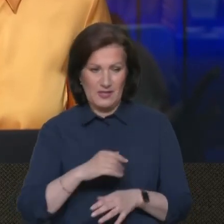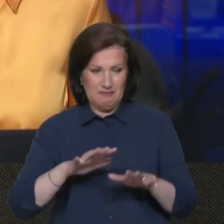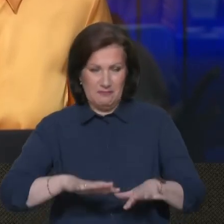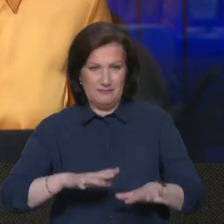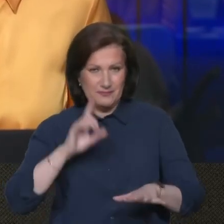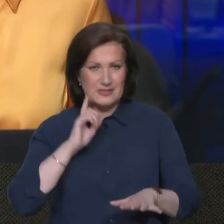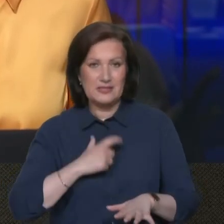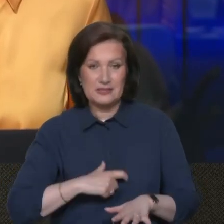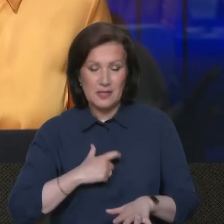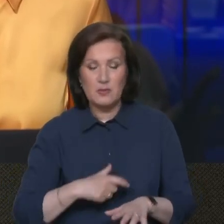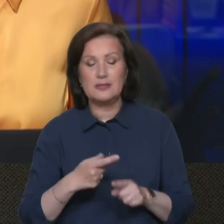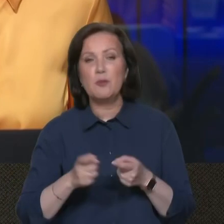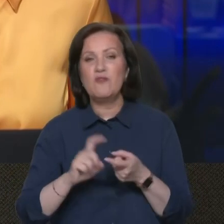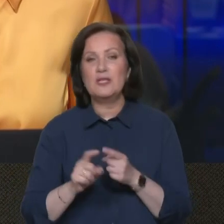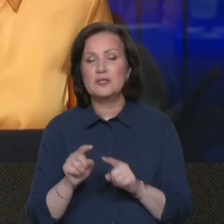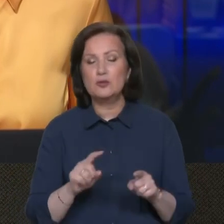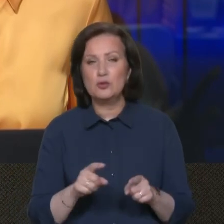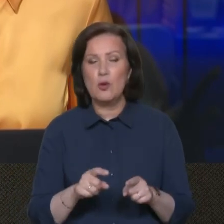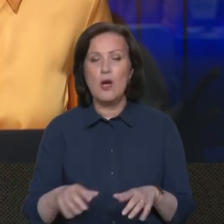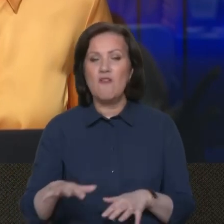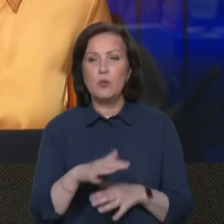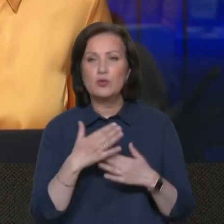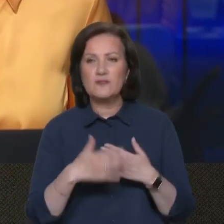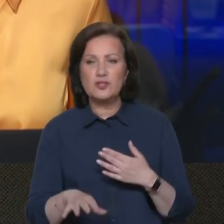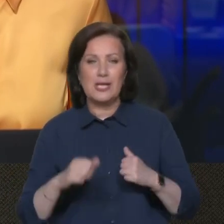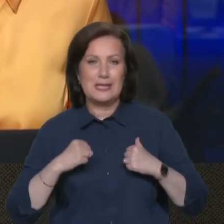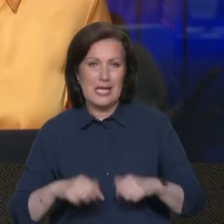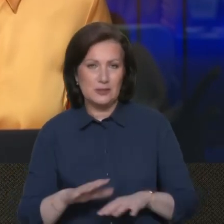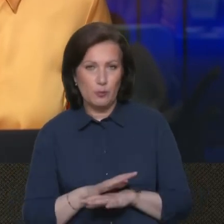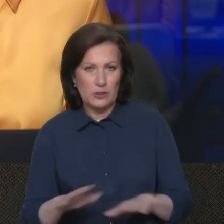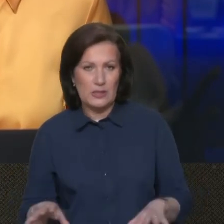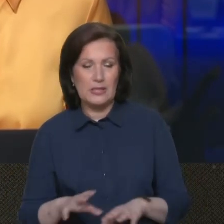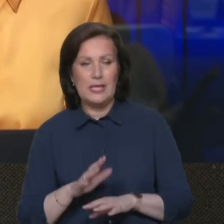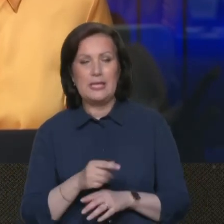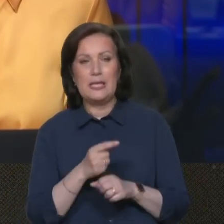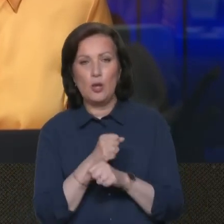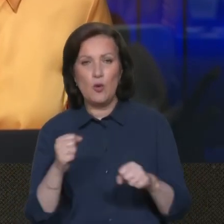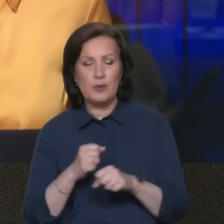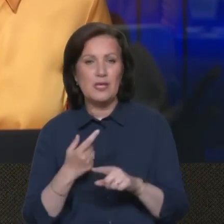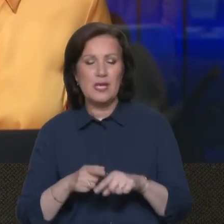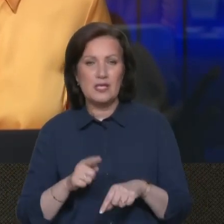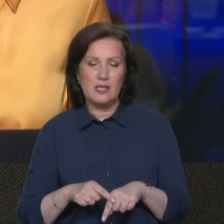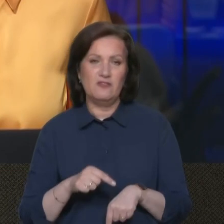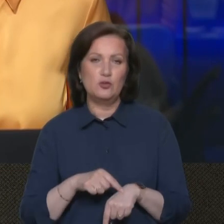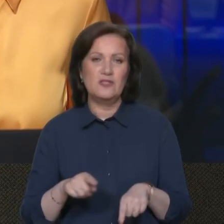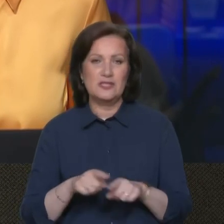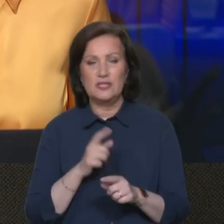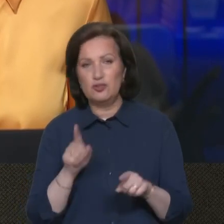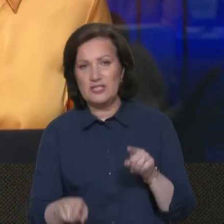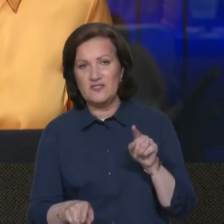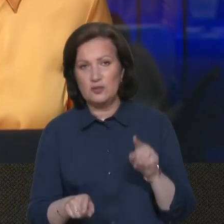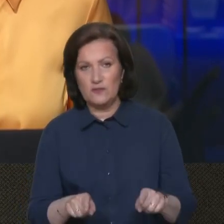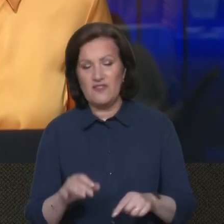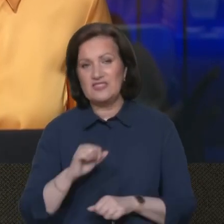Певною мірою це пов'язано з тим, що в бухтах їм вже неспокійно. І ті хлопки, які почуваються їм час до часу,